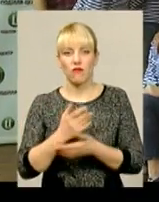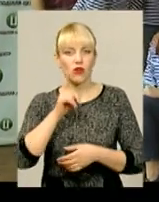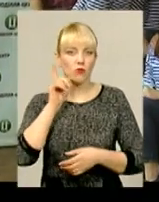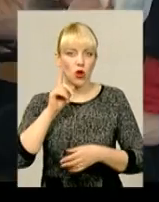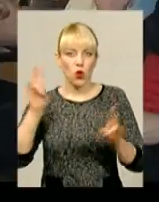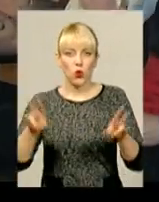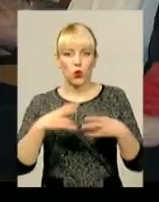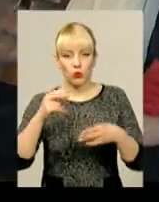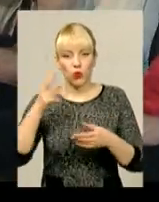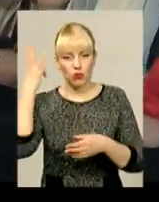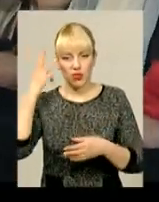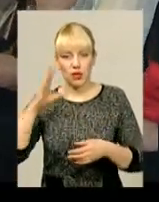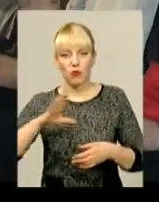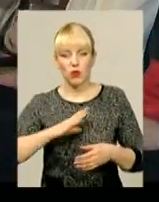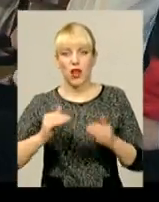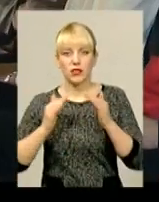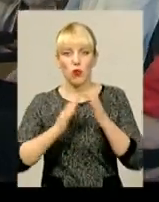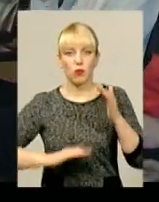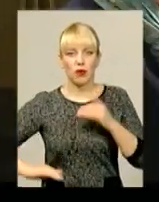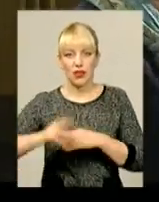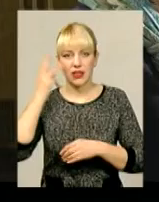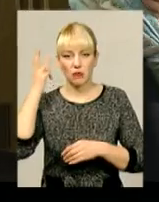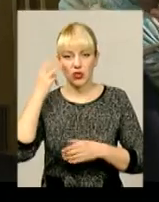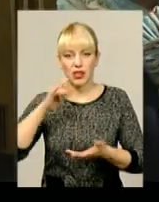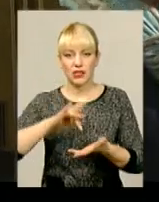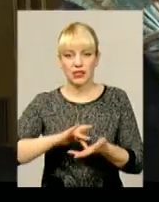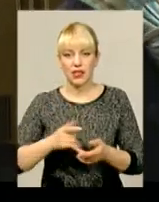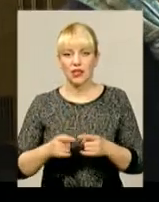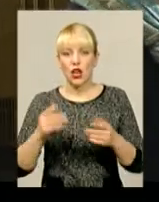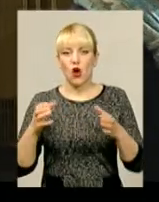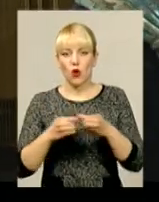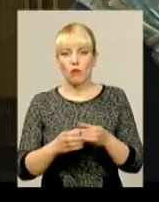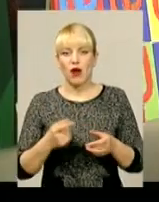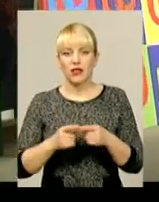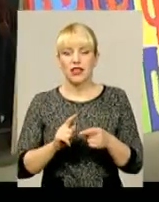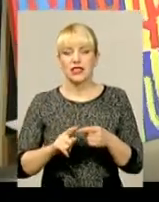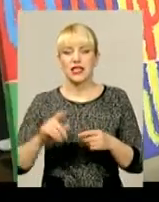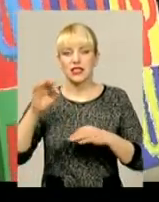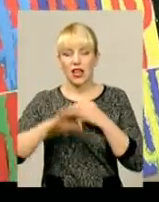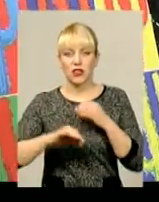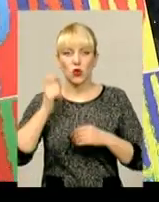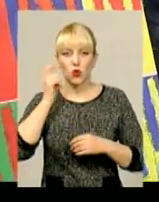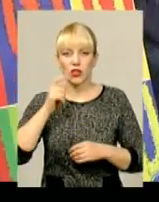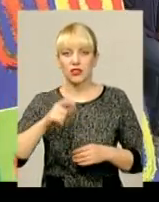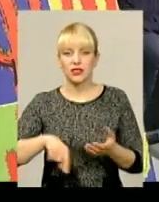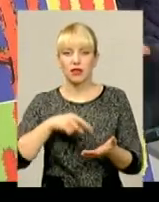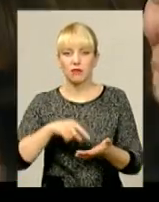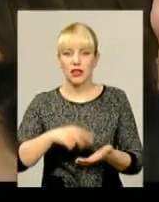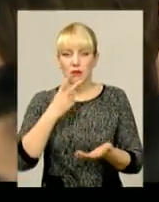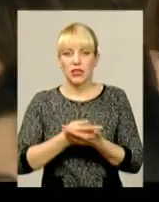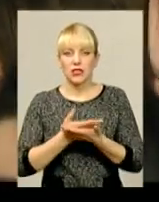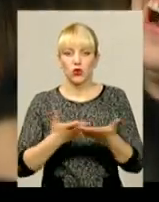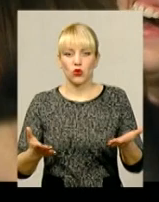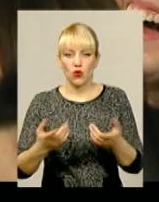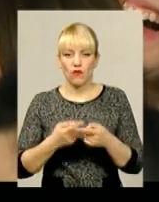рух у Хмельницькому відбулася у приміщенні телерадіокомпанії «Поділля-центр». Команди з декількох західноукраїнських міст презентували гумор, який був, на